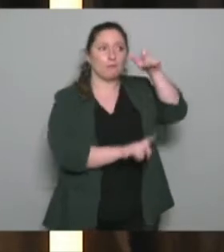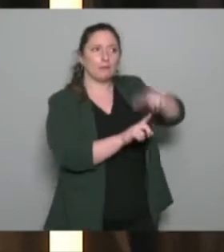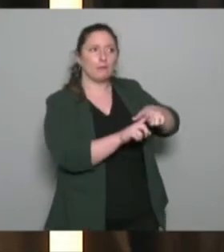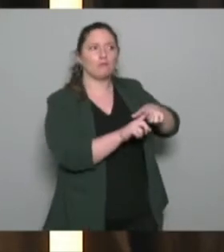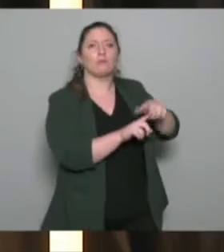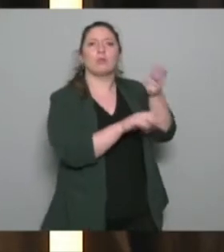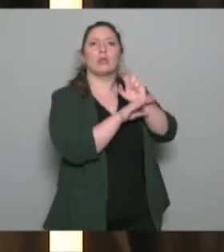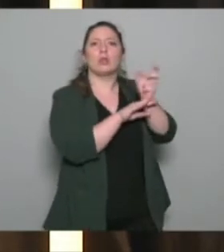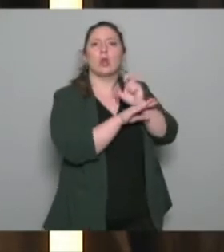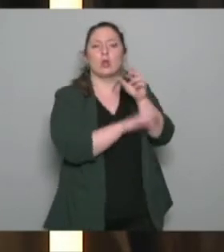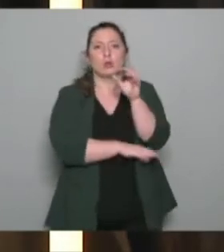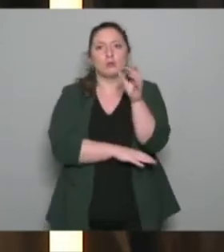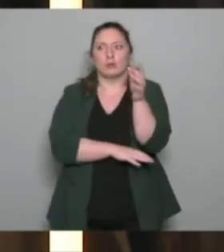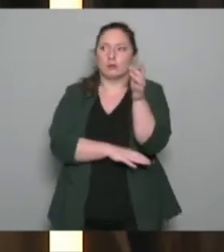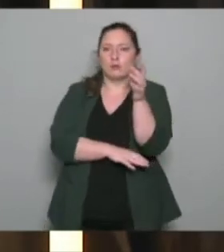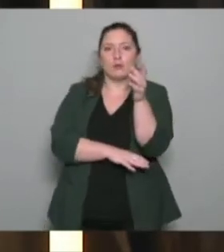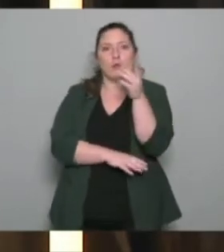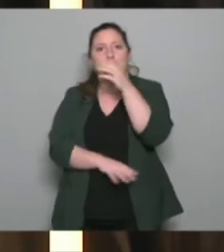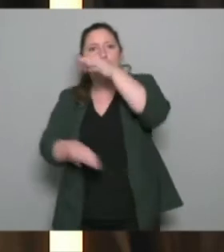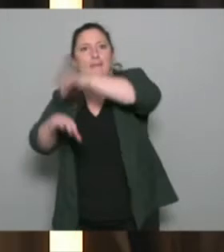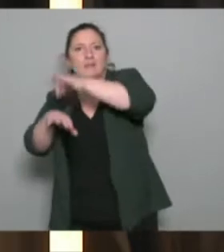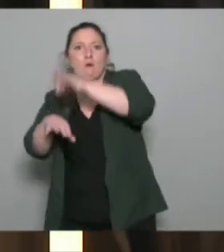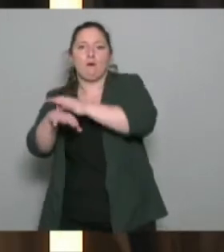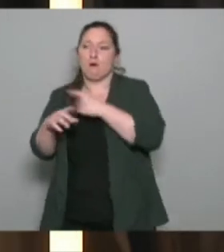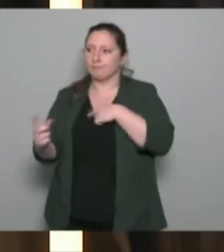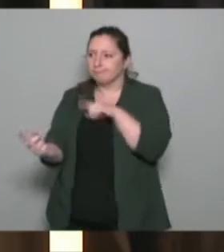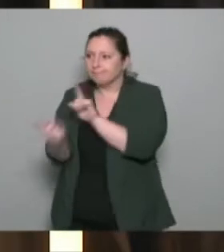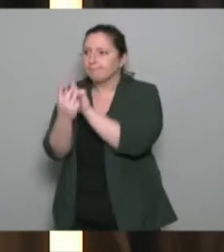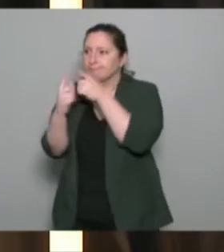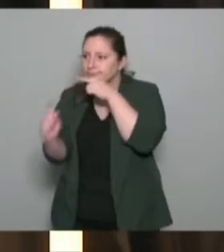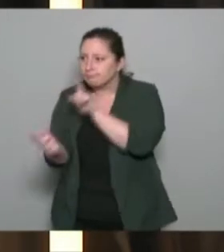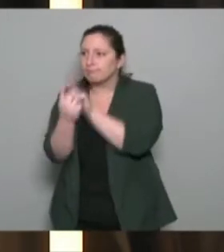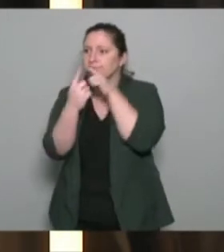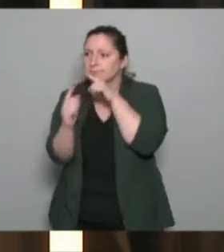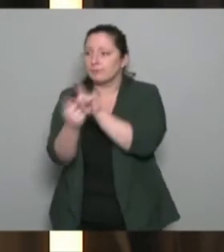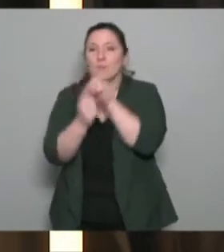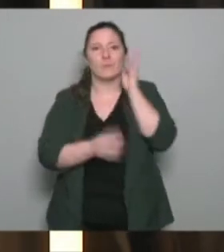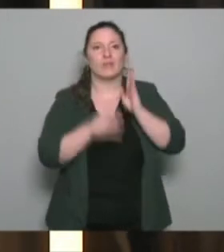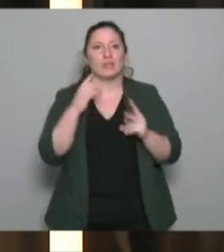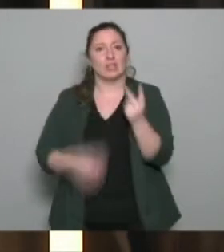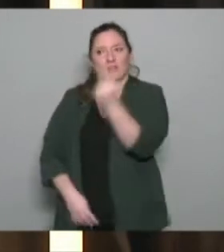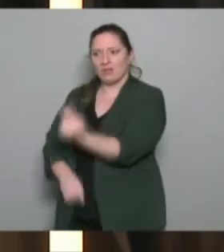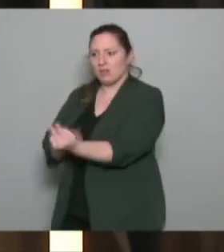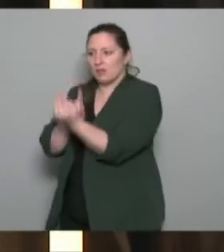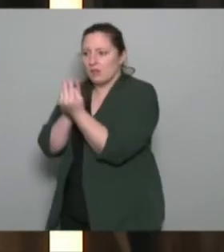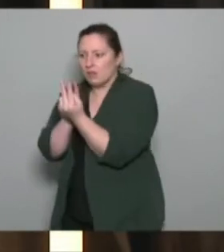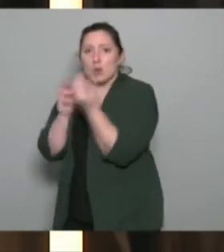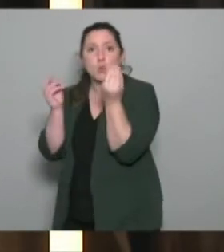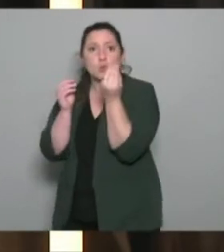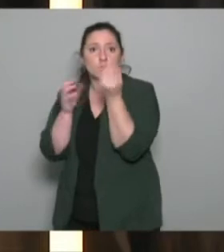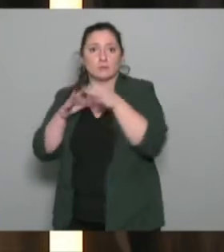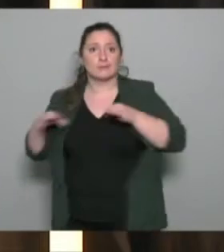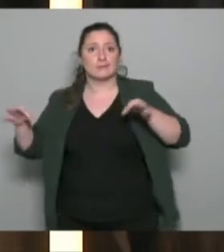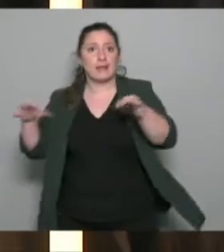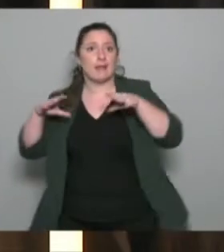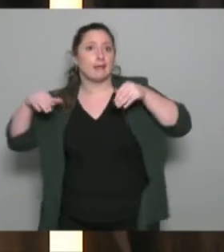charge par une équipe médicale qui les prend une par une. Peut-être que le moment où elle se trouve à deux, c dans la salle de kiné. Avec un peu de chance, il deux